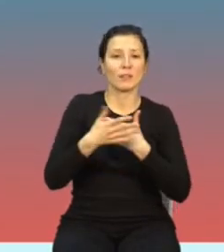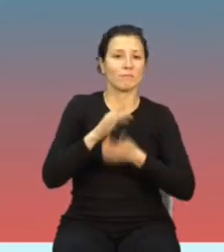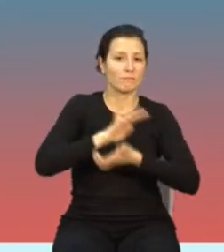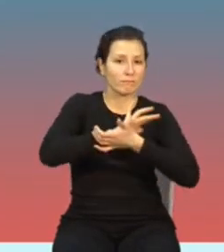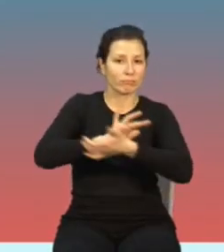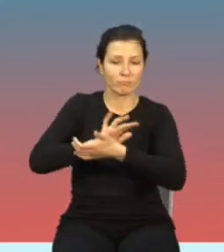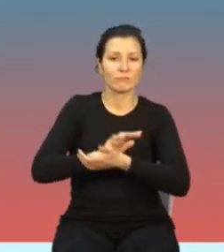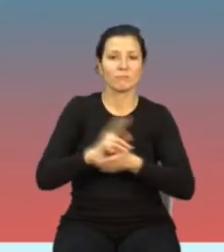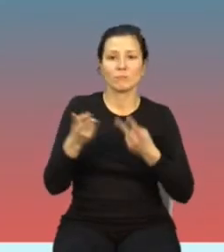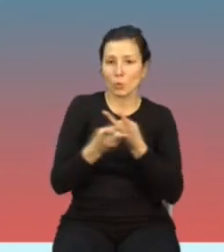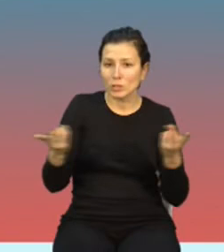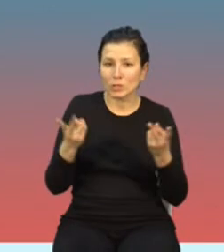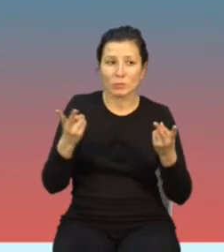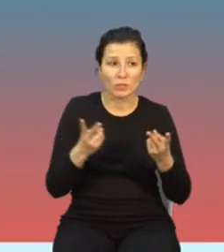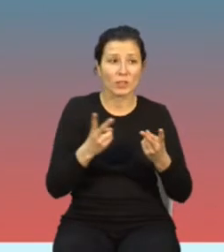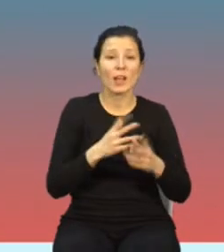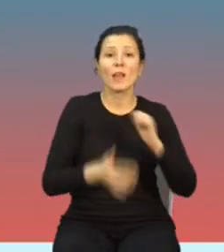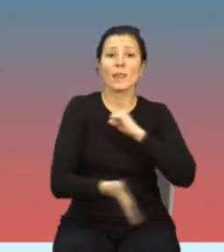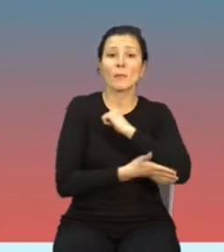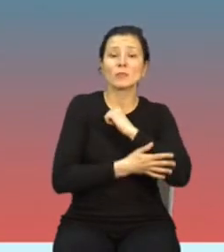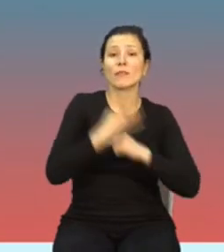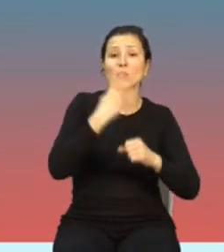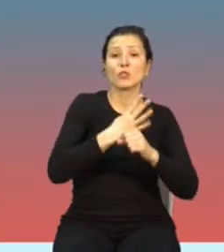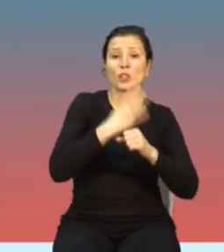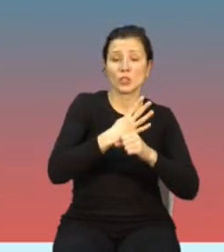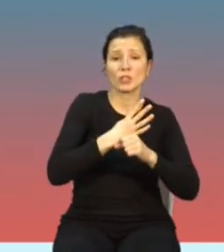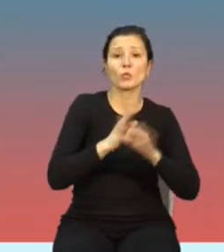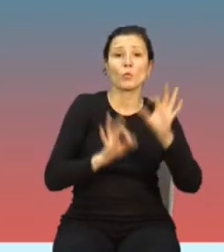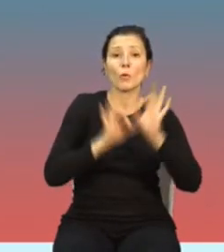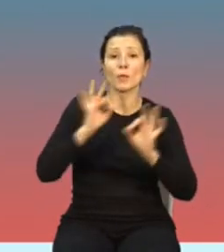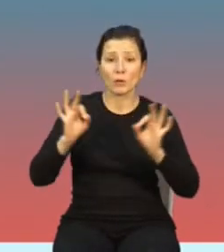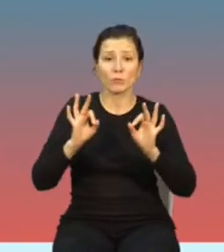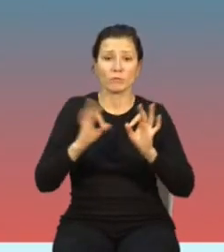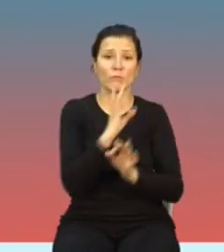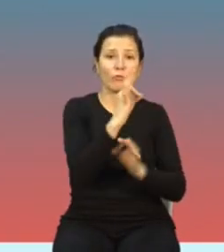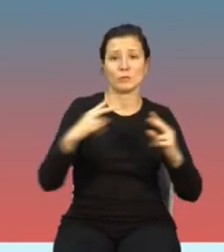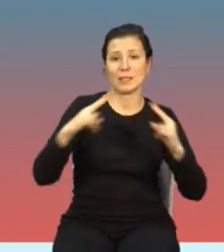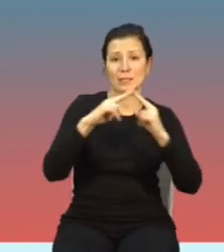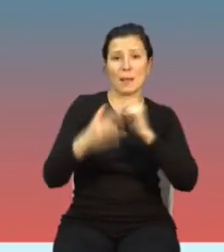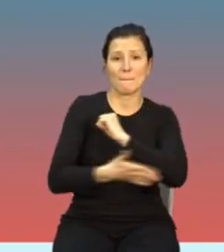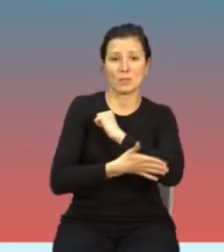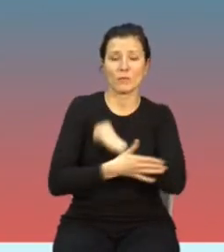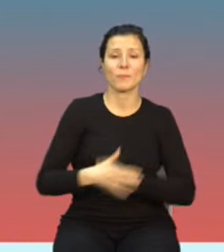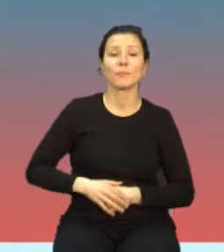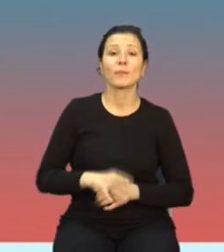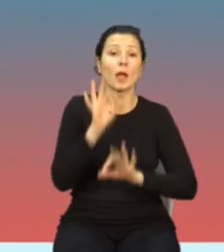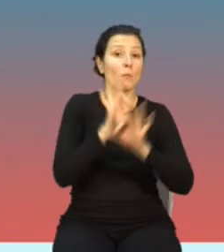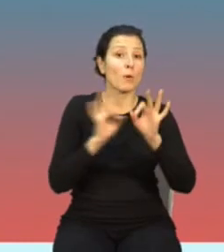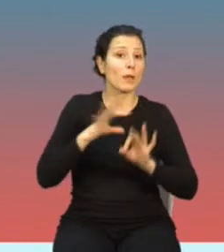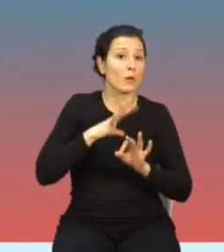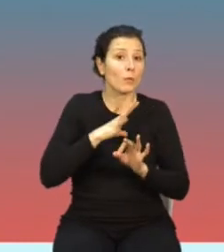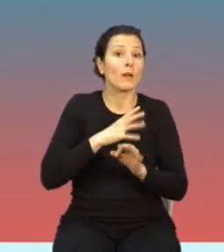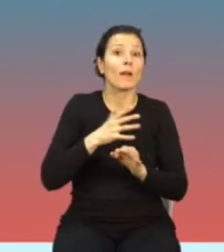kolejnych pomiarów, 40 kolejnych stacji bazowych. I pomiary zostały wykonane w ciągu